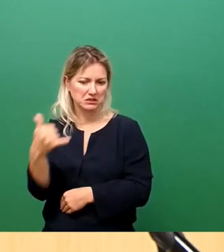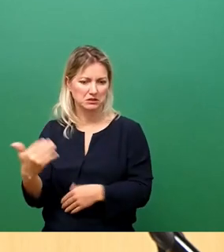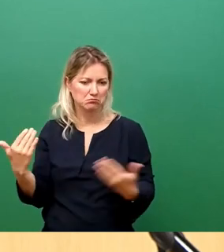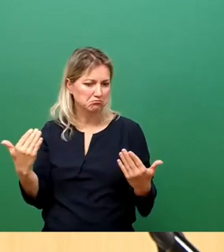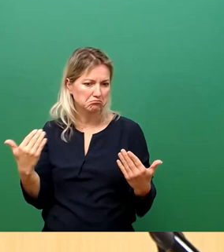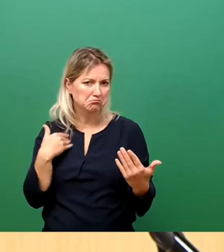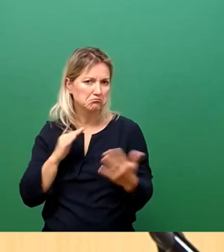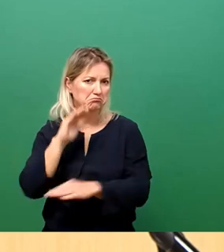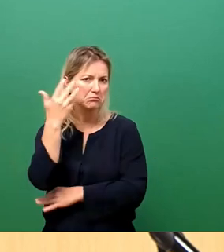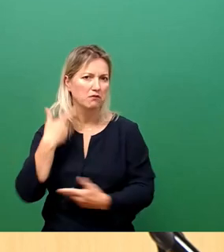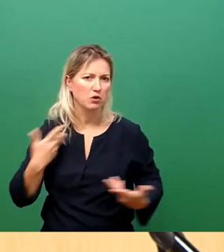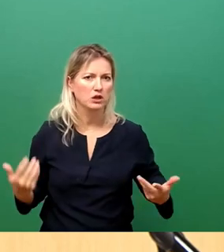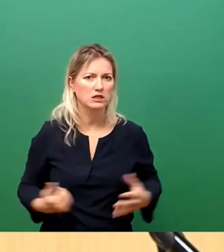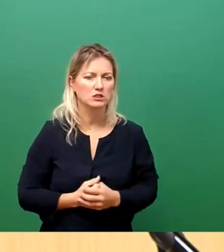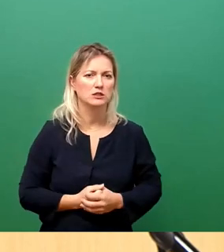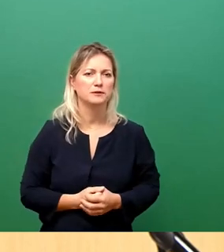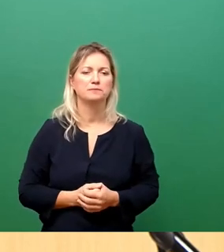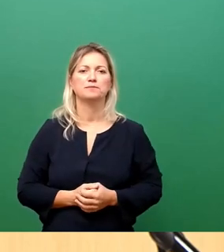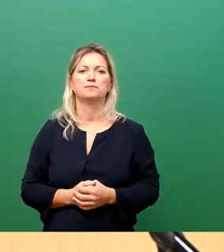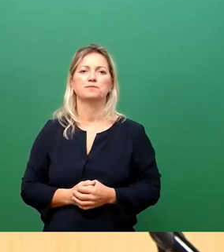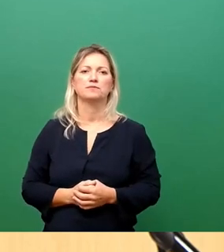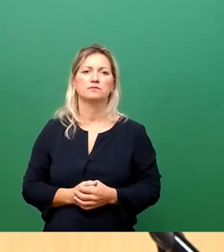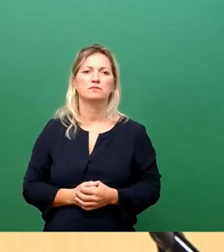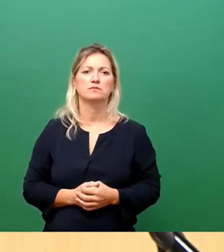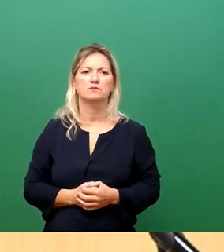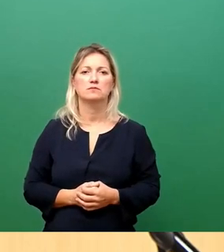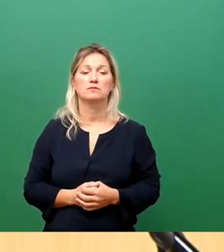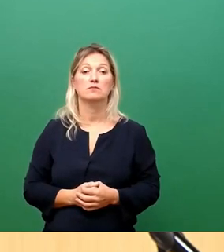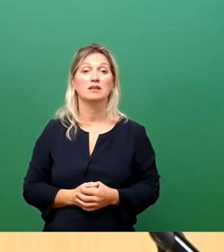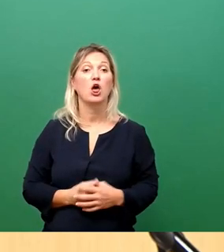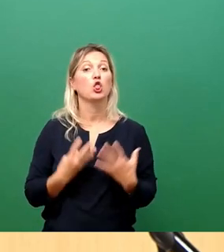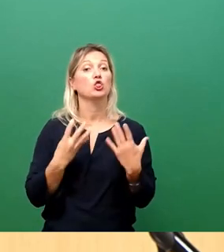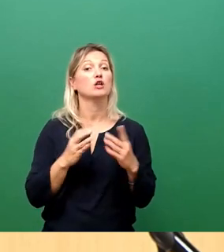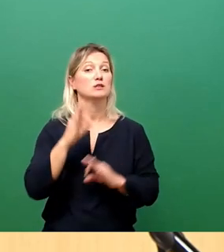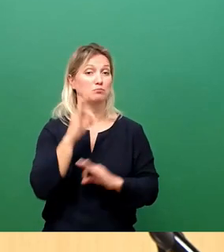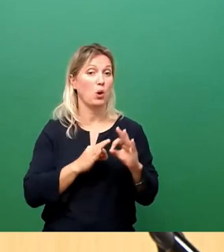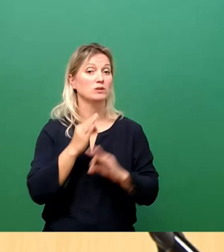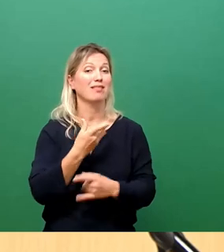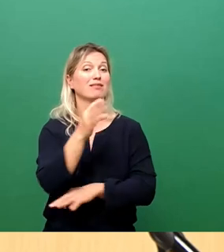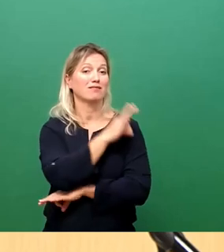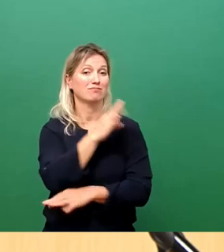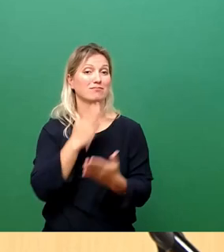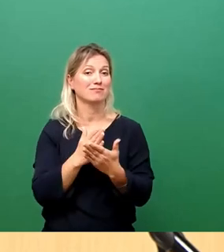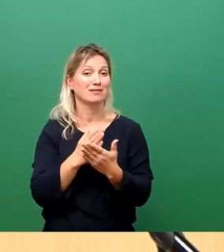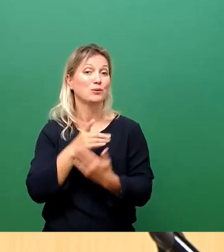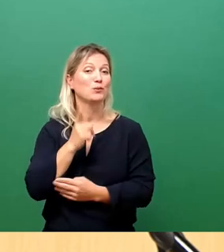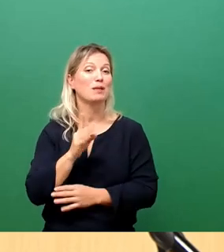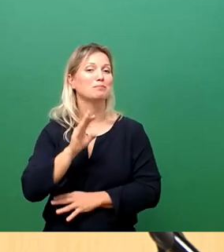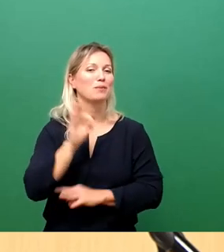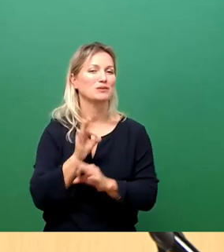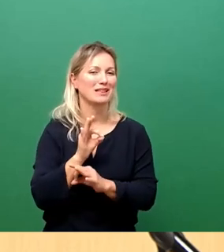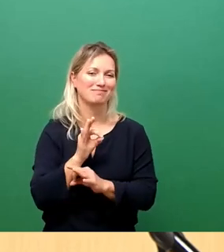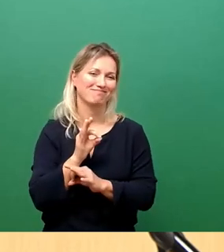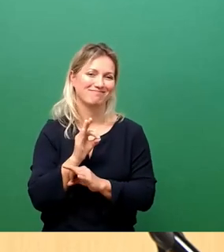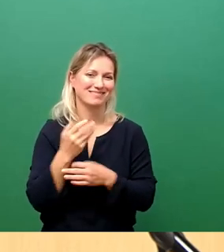zurückblicken. 90 Prozent sind nicht 100 Prozent. Wir hätten gerne die 100 Prozent erreicht,